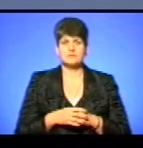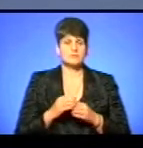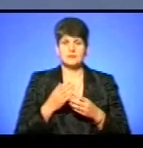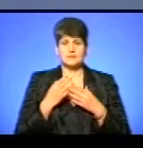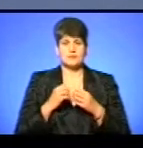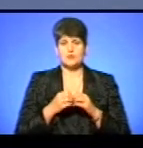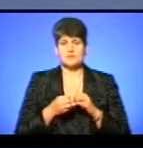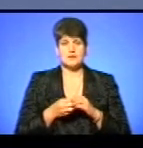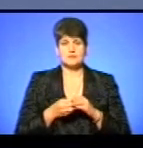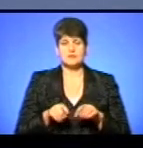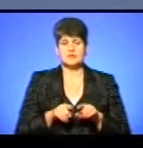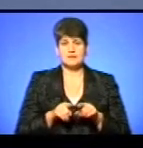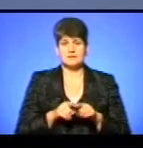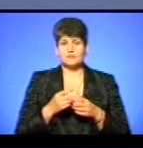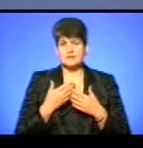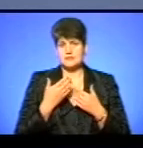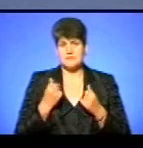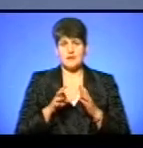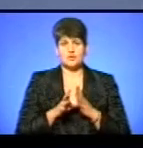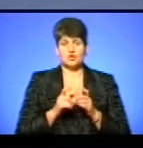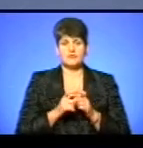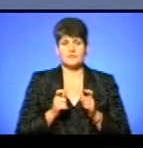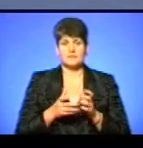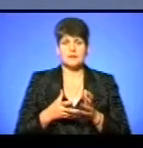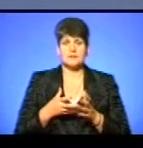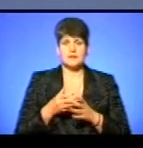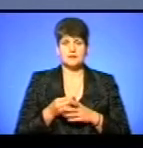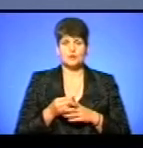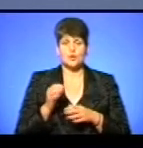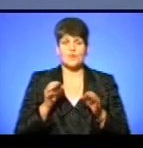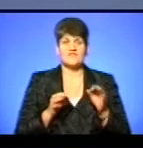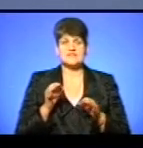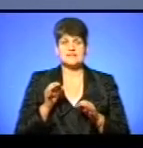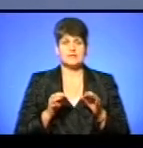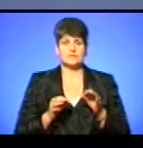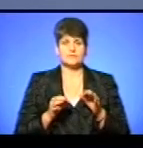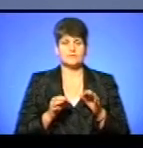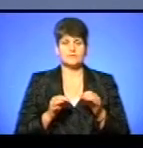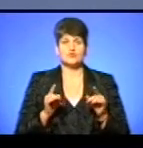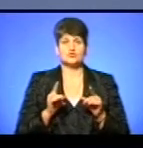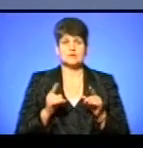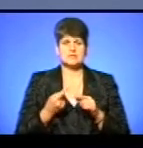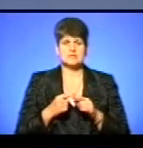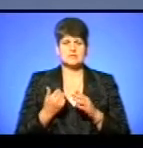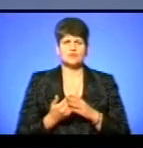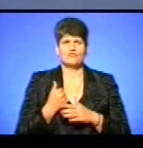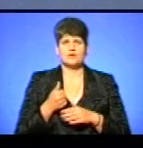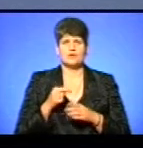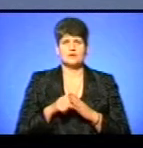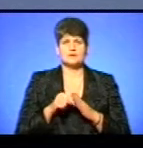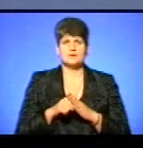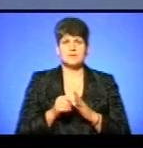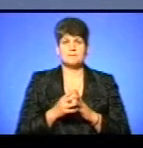проблем. Так як в нас немає електронного квитка, ми платимо по коефіцієнту. А я кажу, і що це знову ж таки в рік означає?